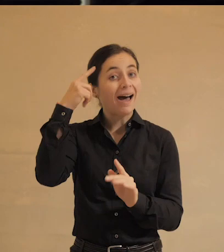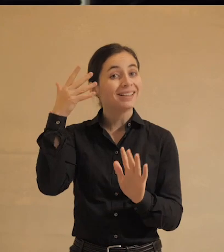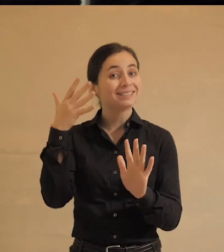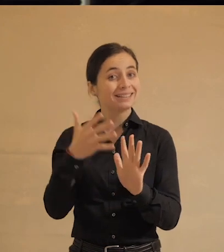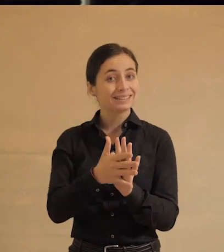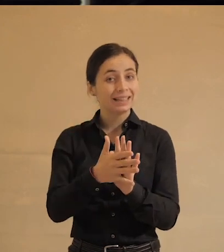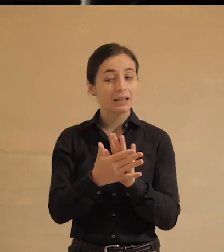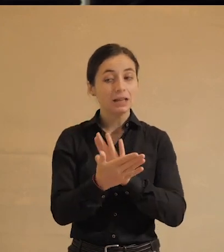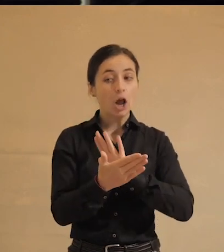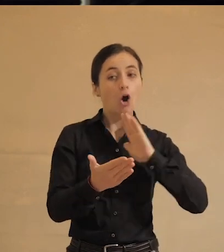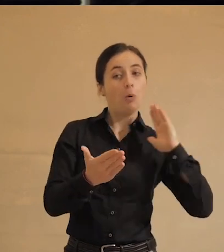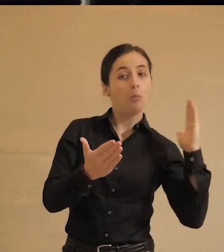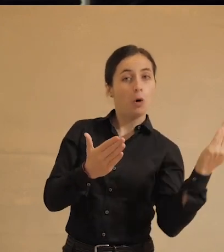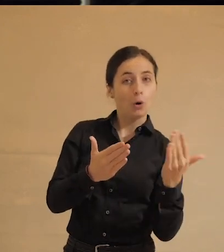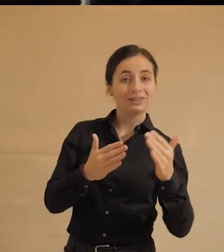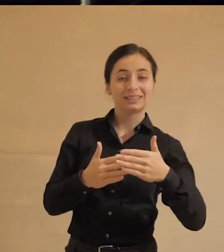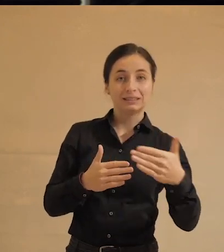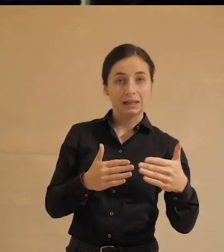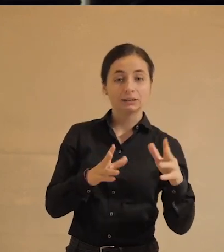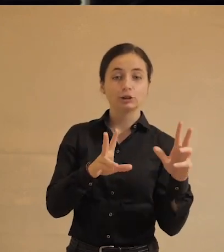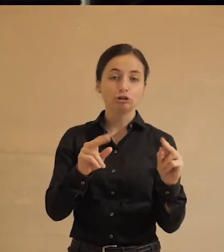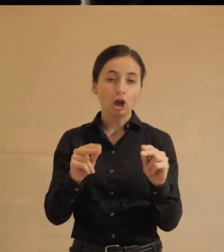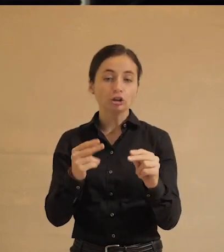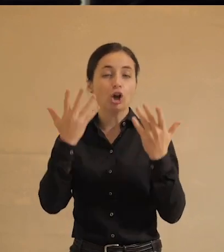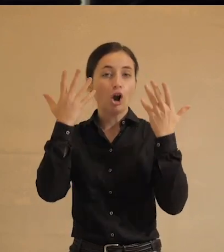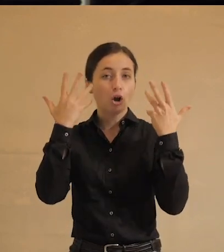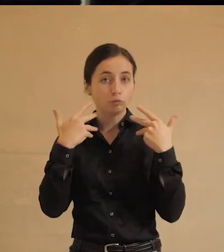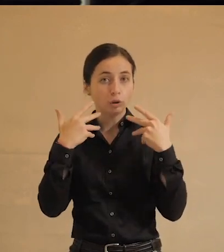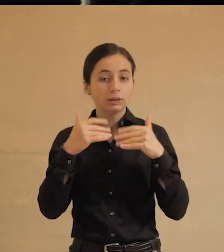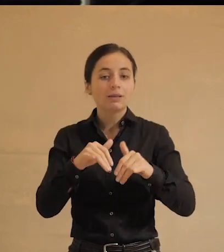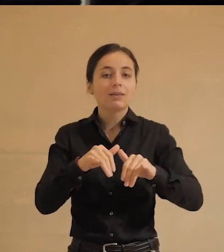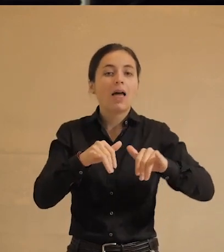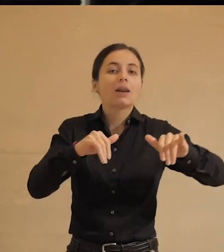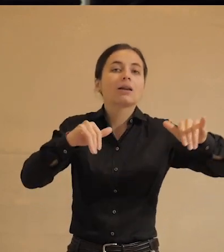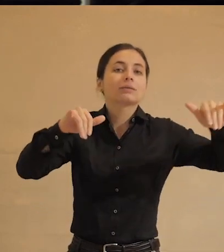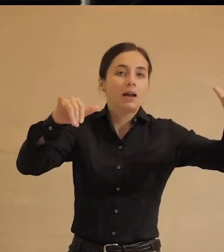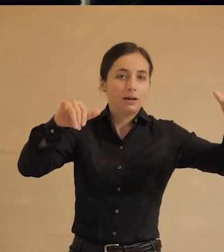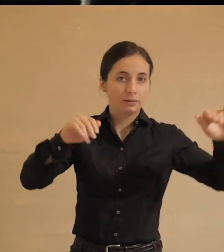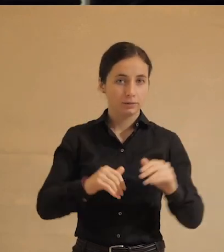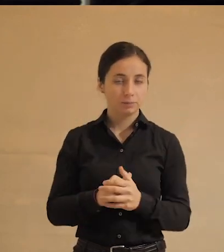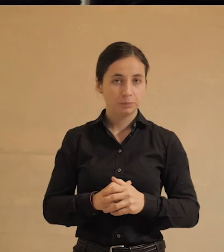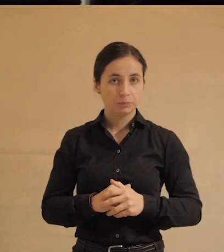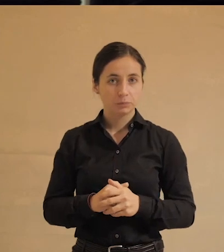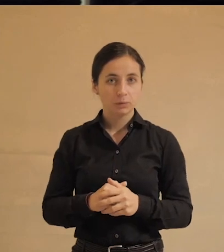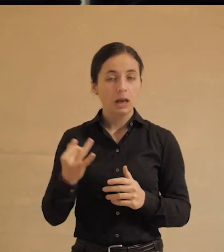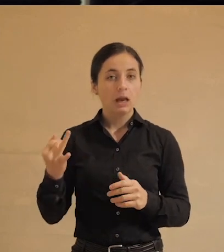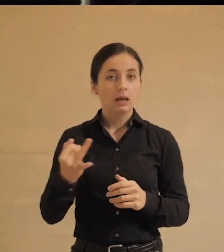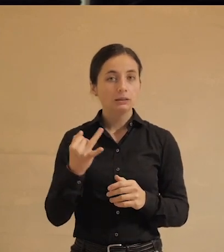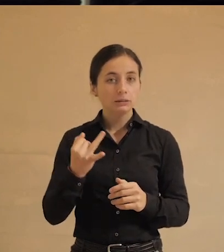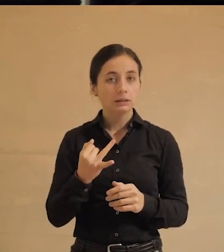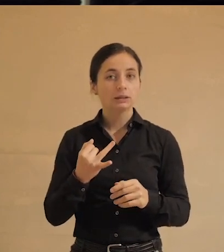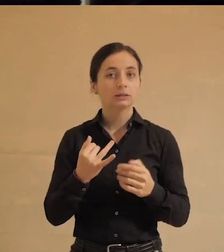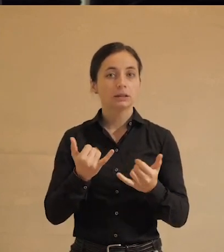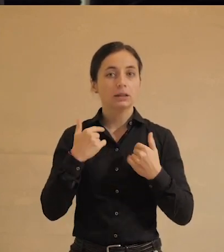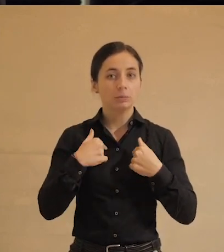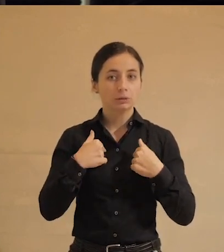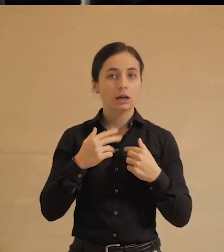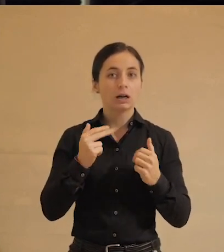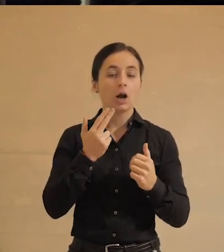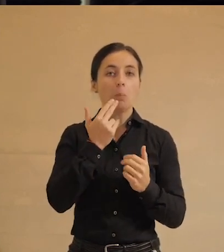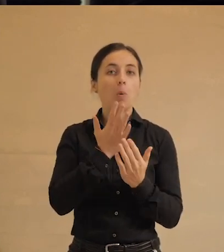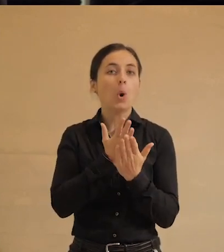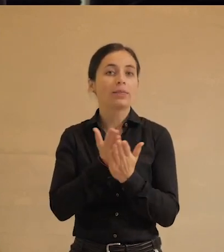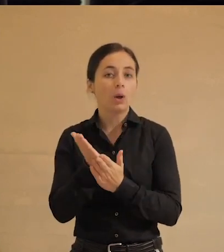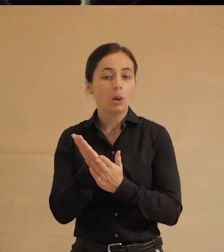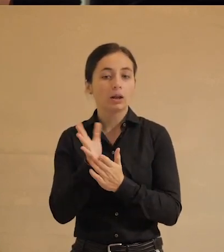оборотной стороны всего этого счастья и комфорта нарастает. Интересный парадокс, особенно интересный для меня как политолога,